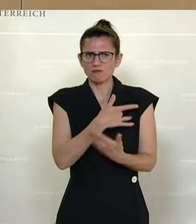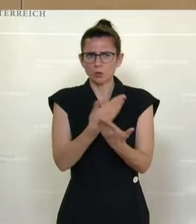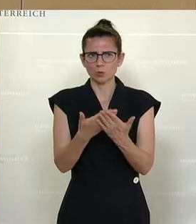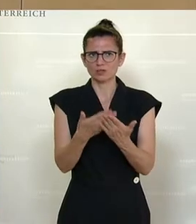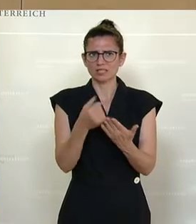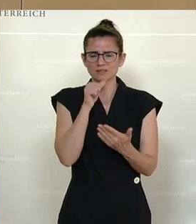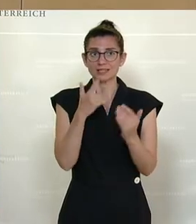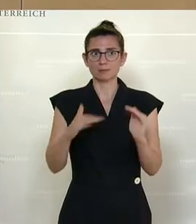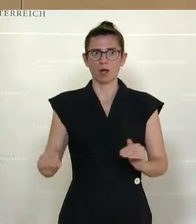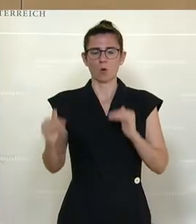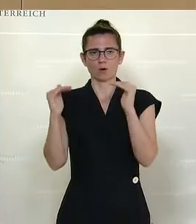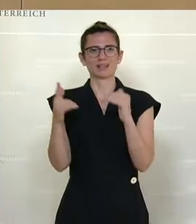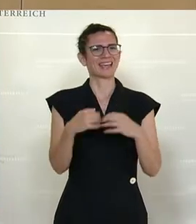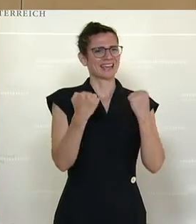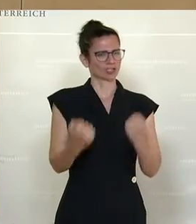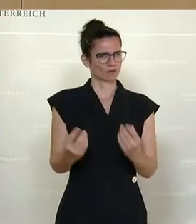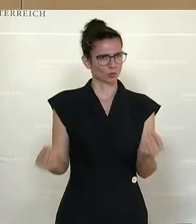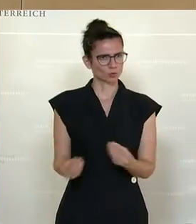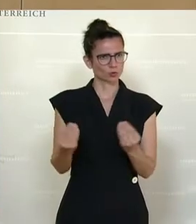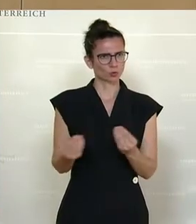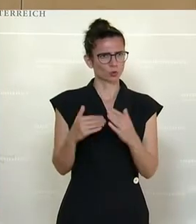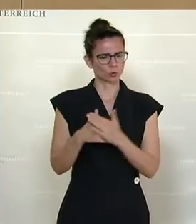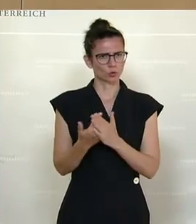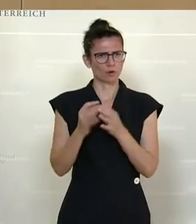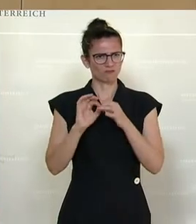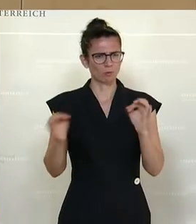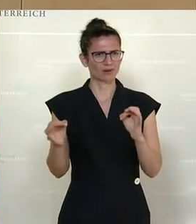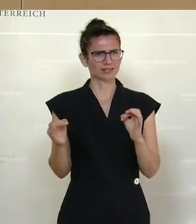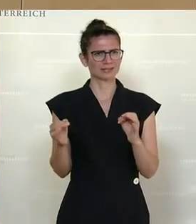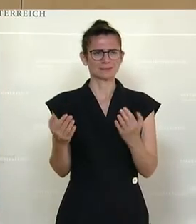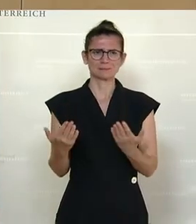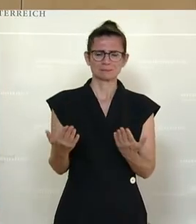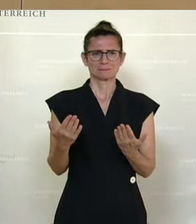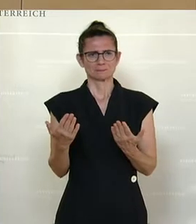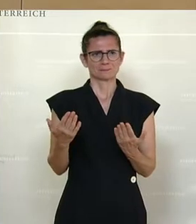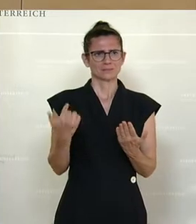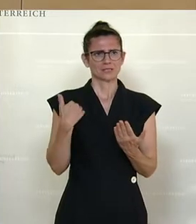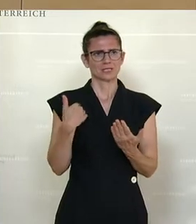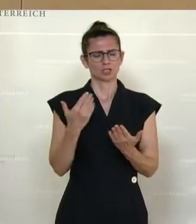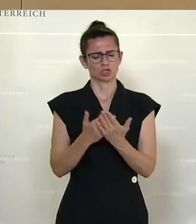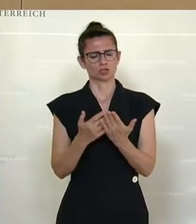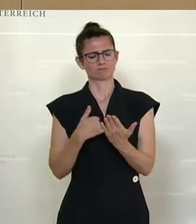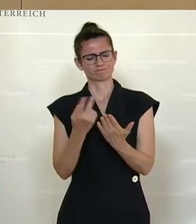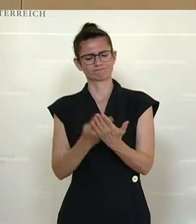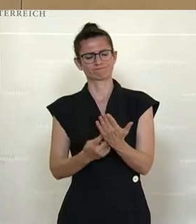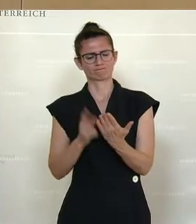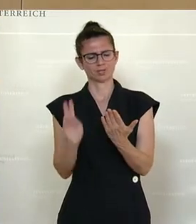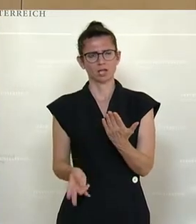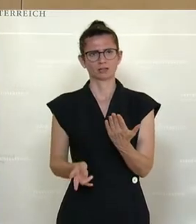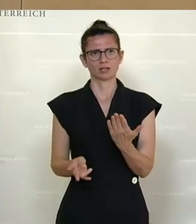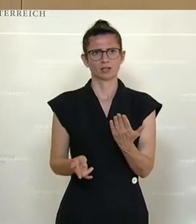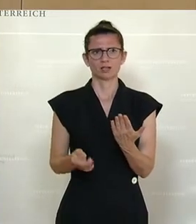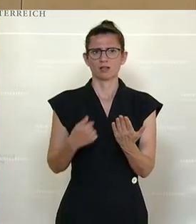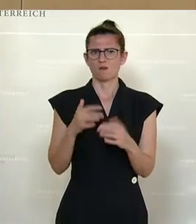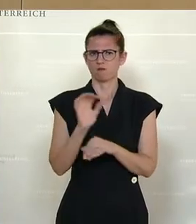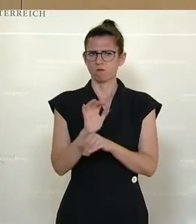gilt auch für den Erschwerungsgrund, der da neu eingefügt wird. Ich meine, das zeigt schon besonders, dass da der